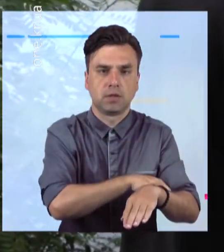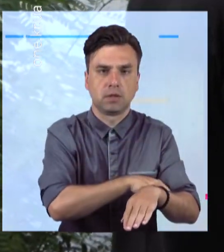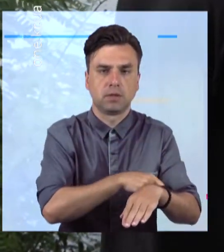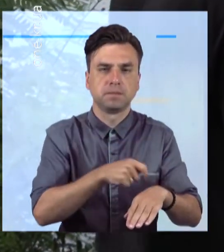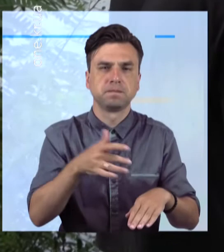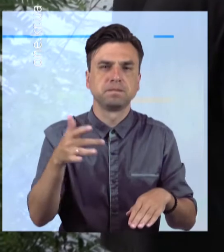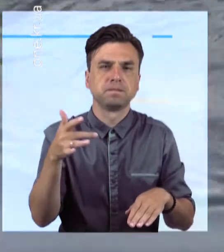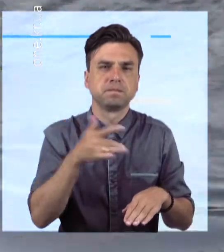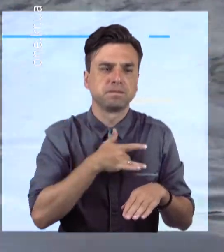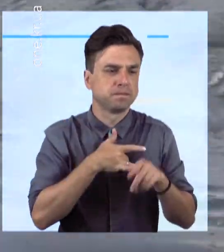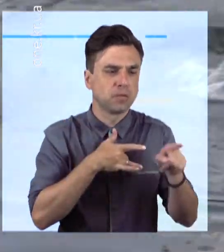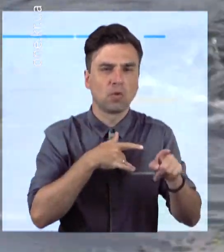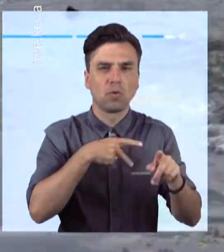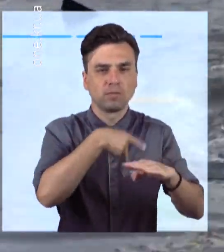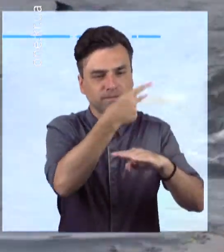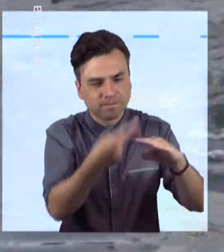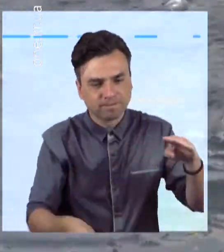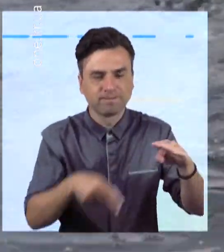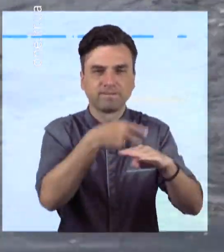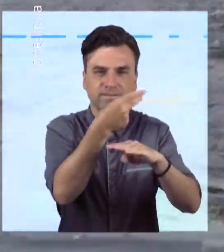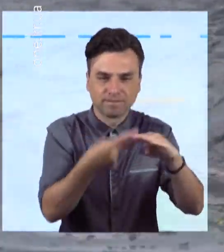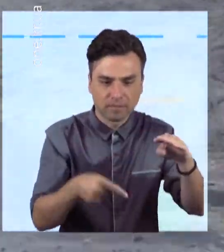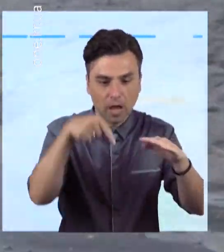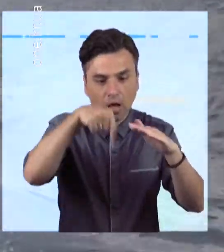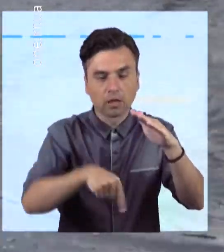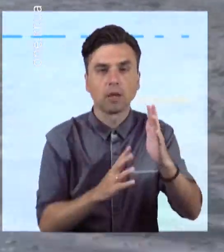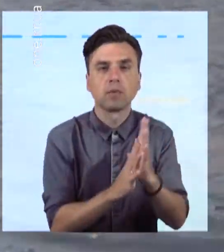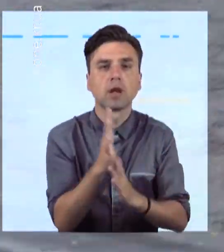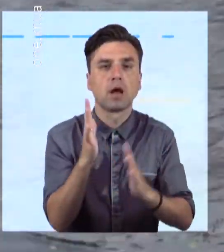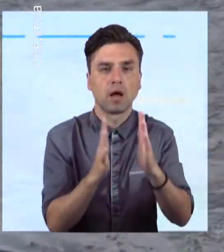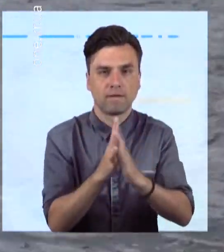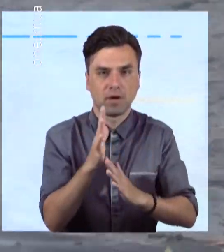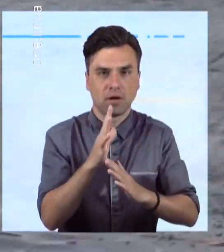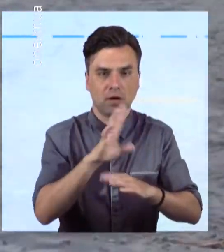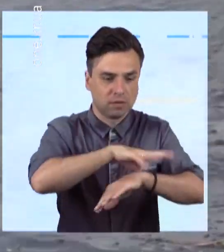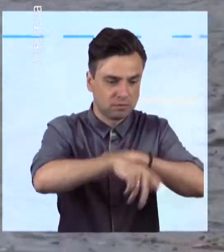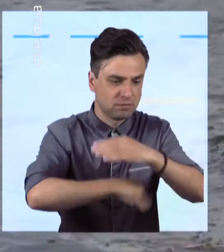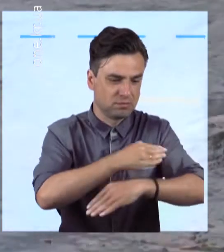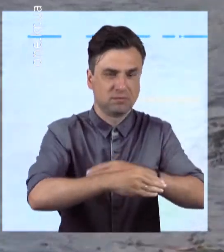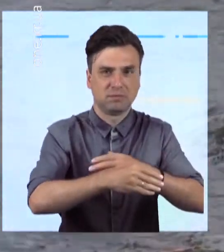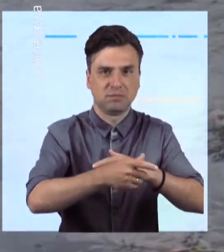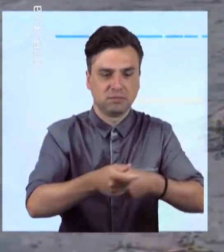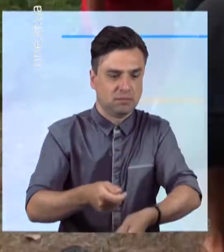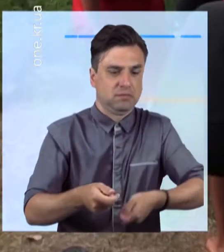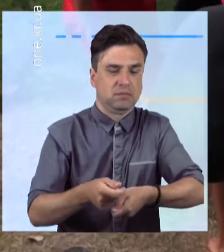пірнаючи, він заплутався у водній рослиності та захливнувся. Але це ще доведеться з'ясувати правоохоронцям.